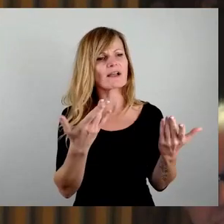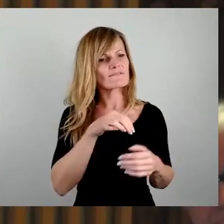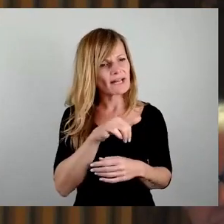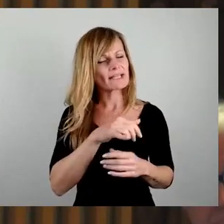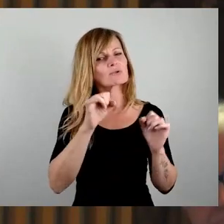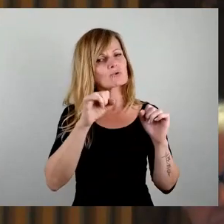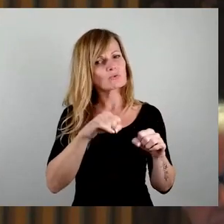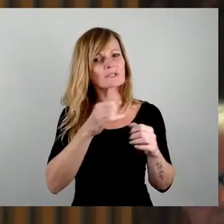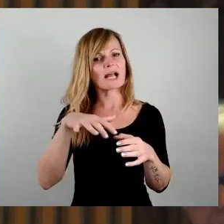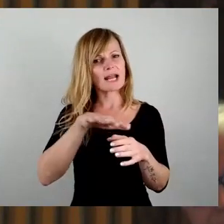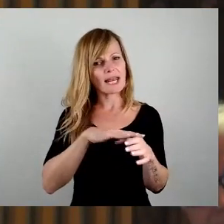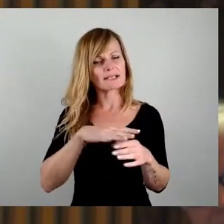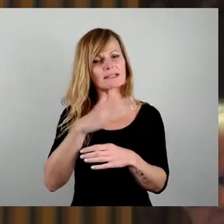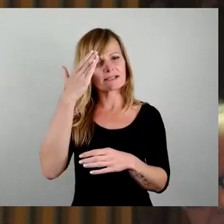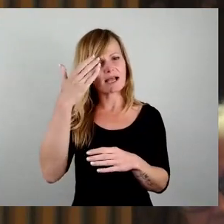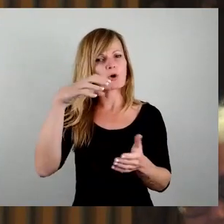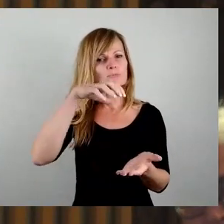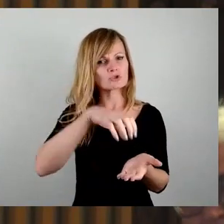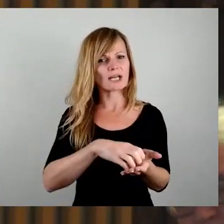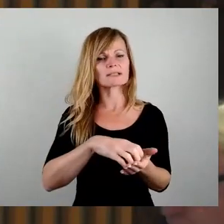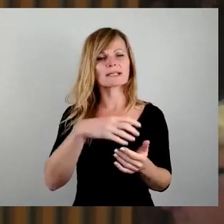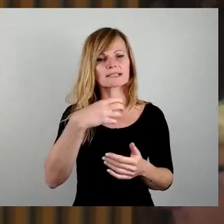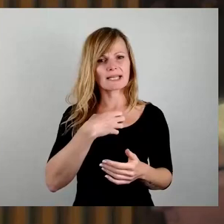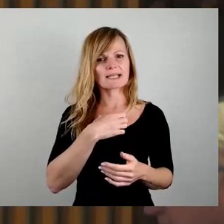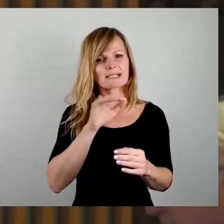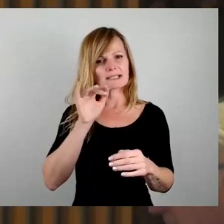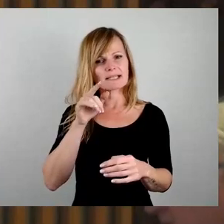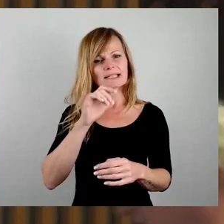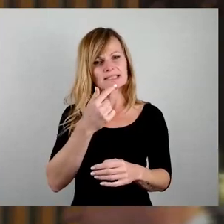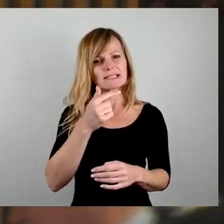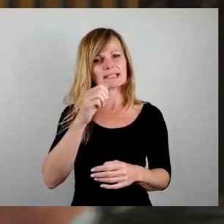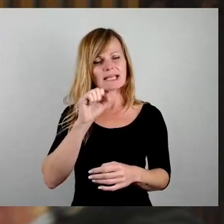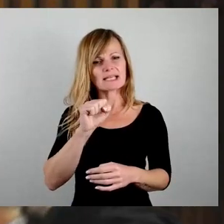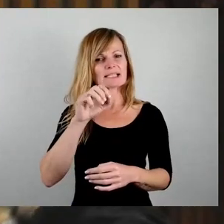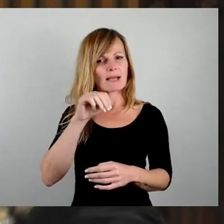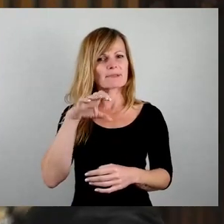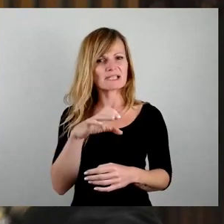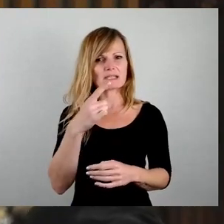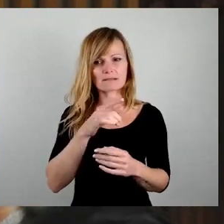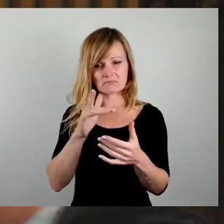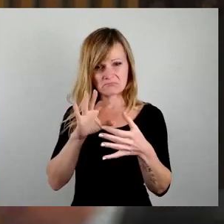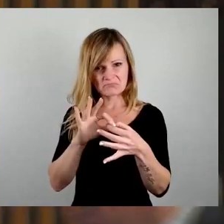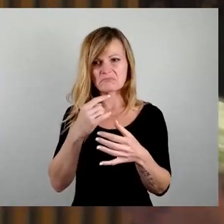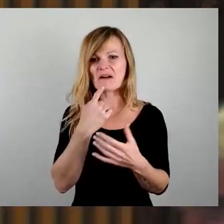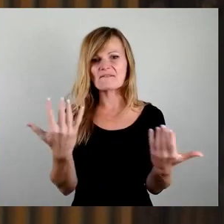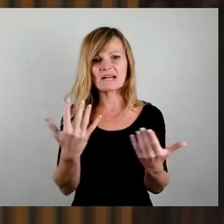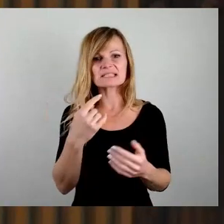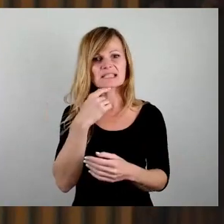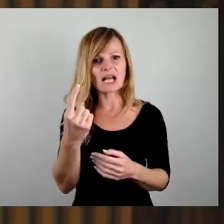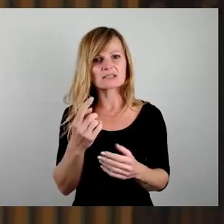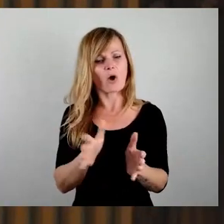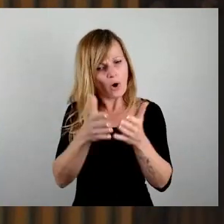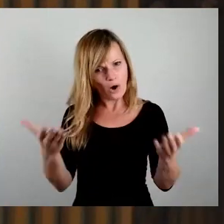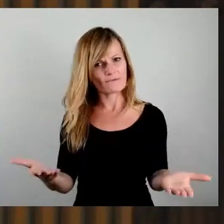Dresden gegenüber TSMC es gibt. Und legen Sie die wenigstens offen. Wir haben gerade erfahren von Herrn Dr.